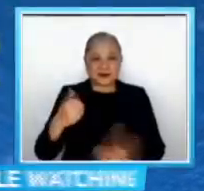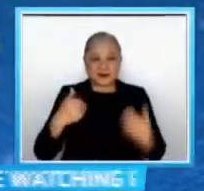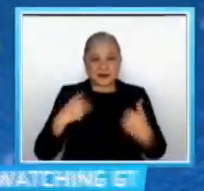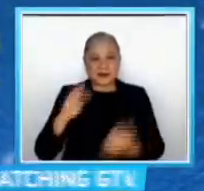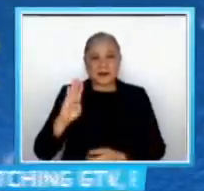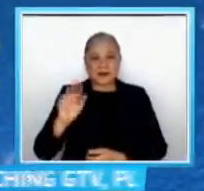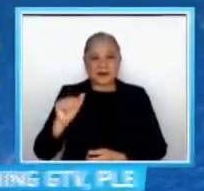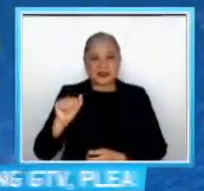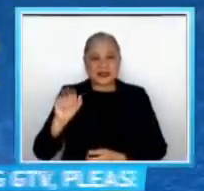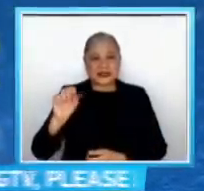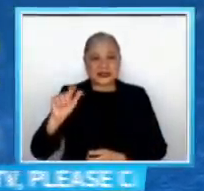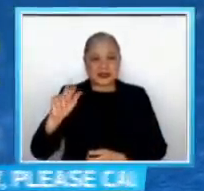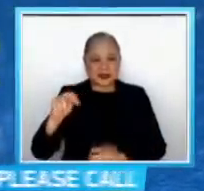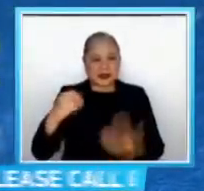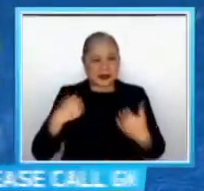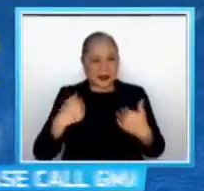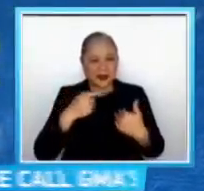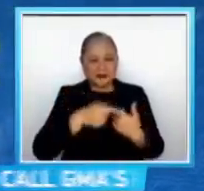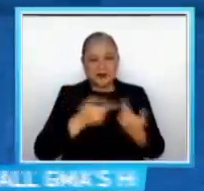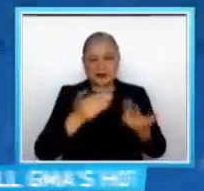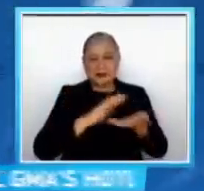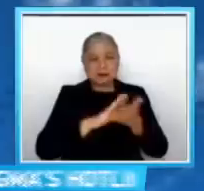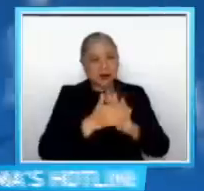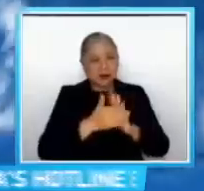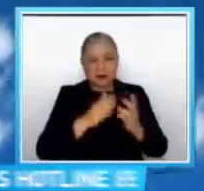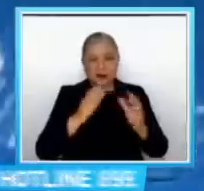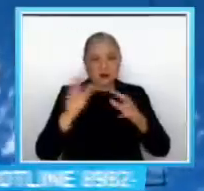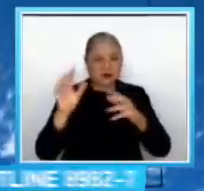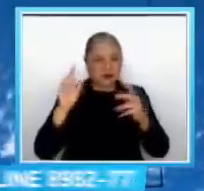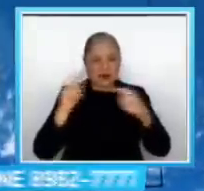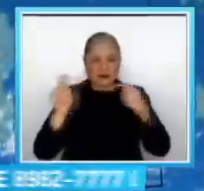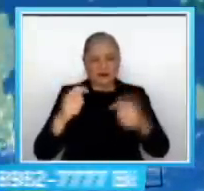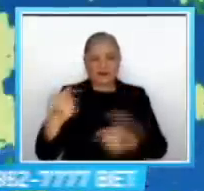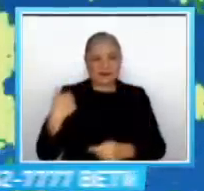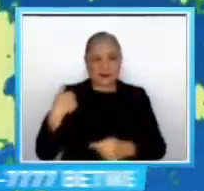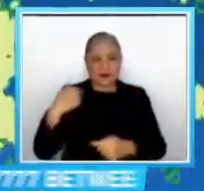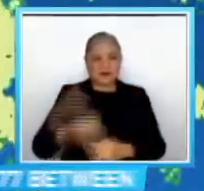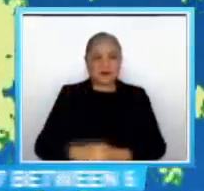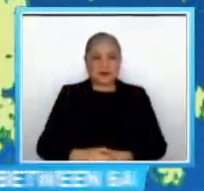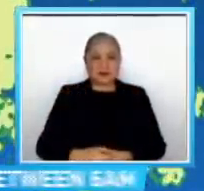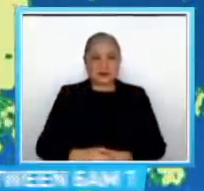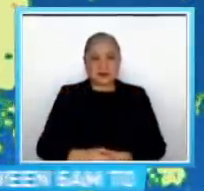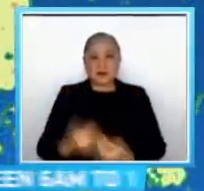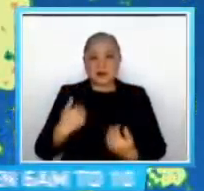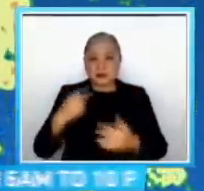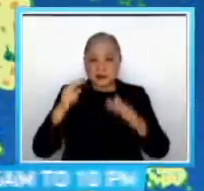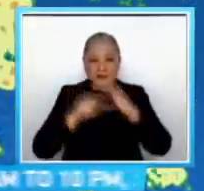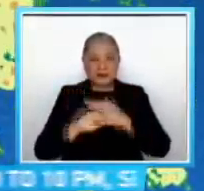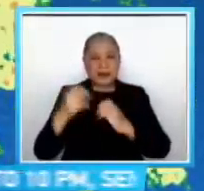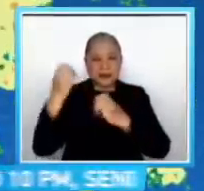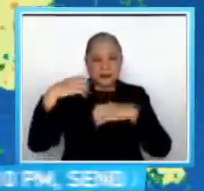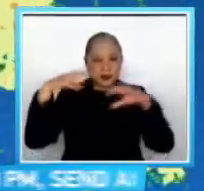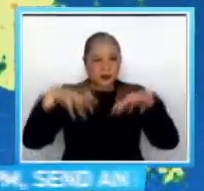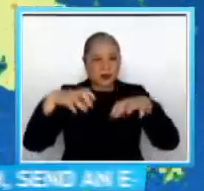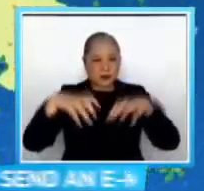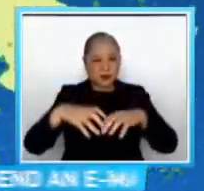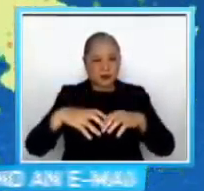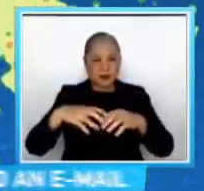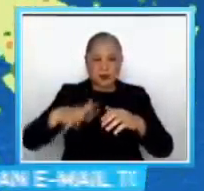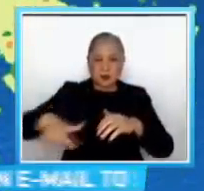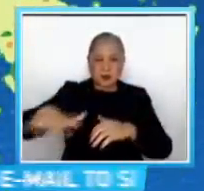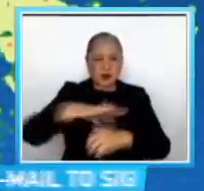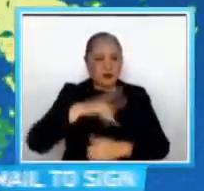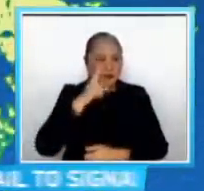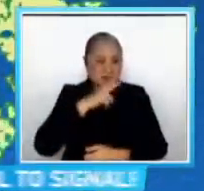mababang tsyansa nito ang maging bagyo Base sa rainfall forecast ng Metro Weather, asahan po ang pag-uulan sa halos buong Visayas at